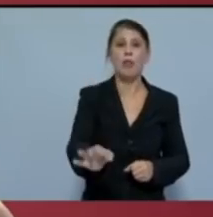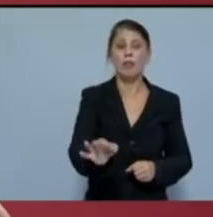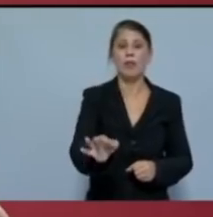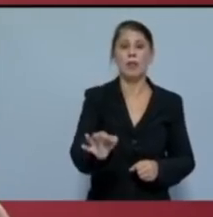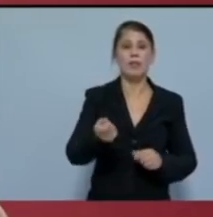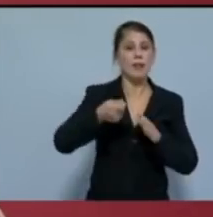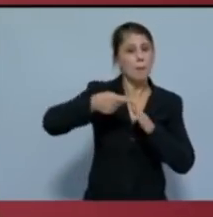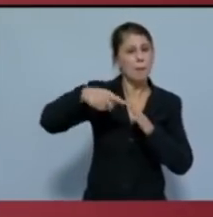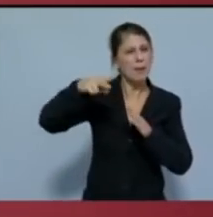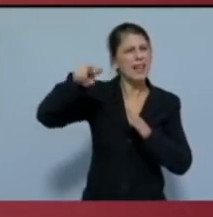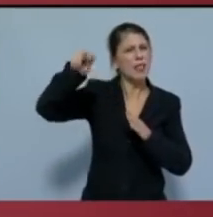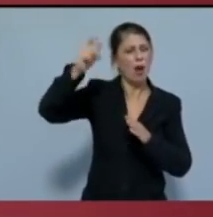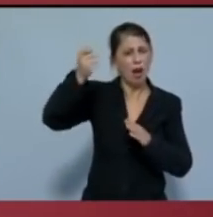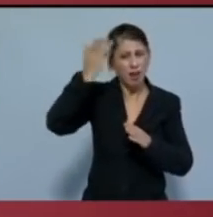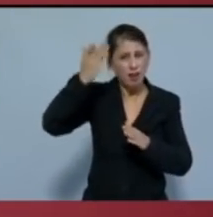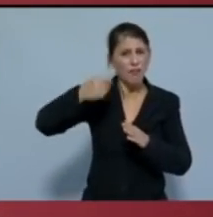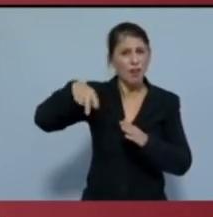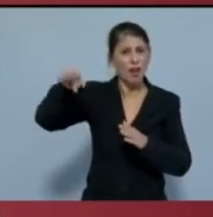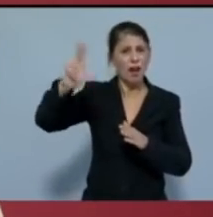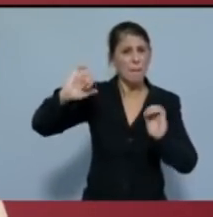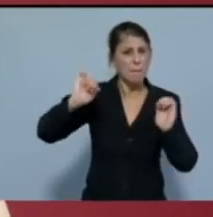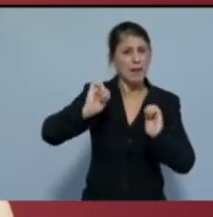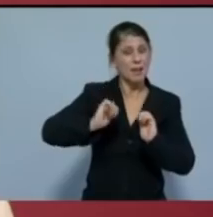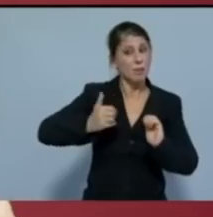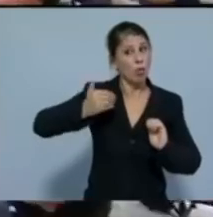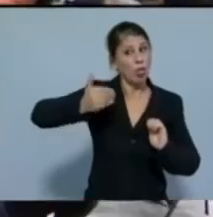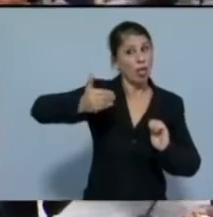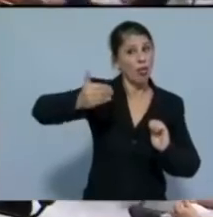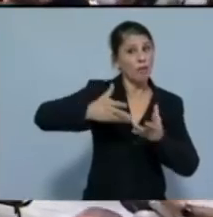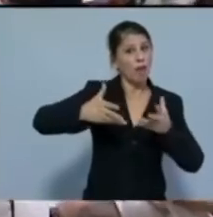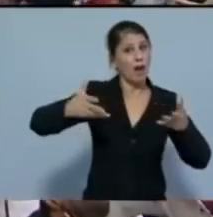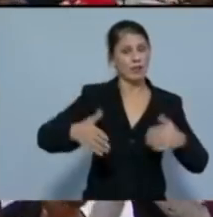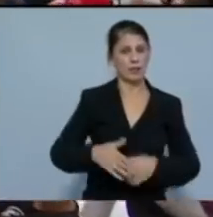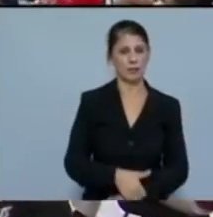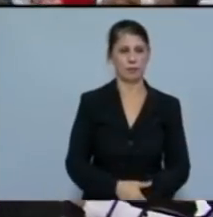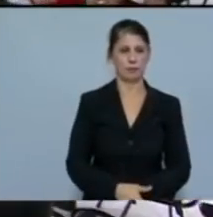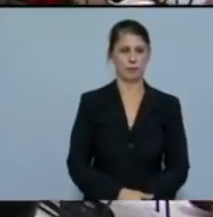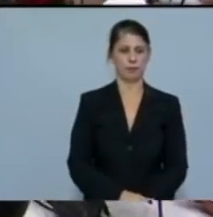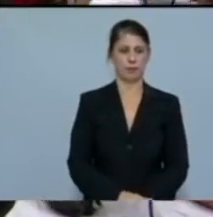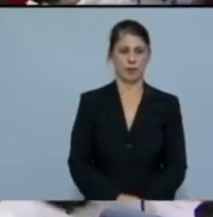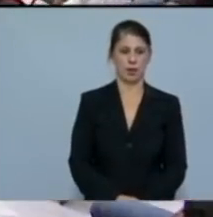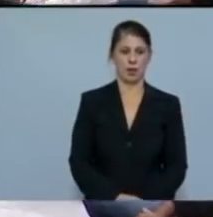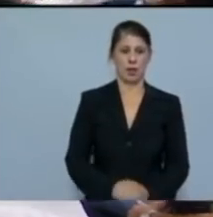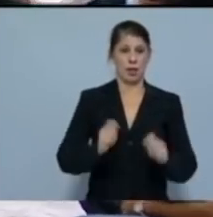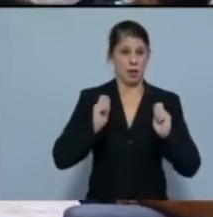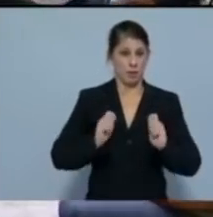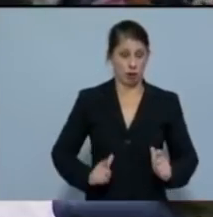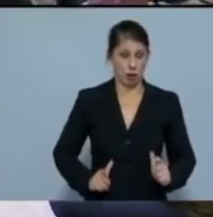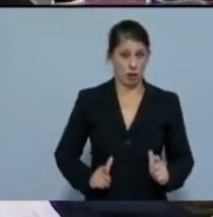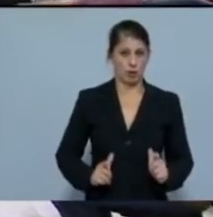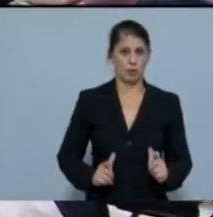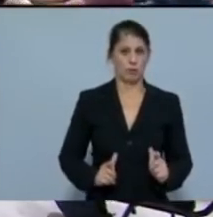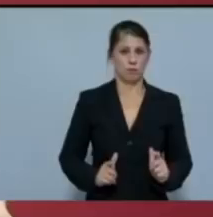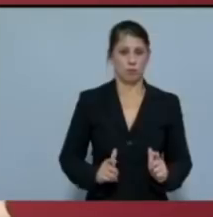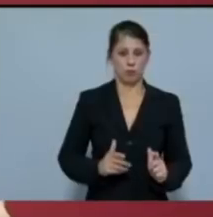πληθωριστικές πιέσεις που θα αυξηθούν και άλλο. Ο καπιταλισμός τρέφεται από τις σάρκες των